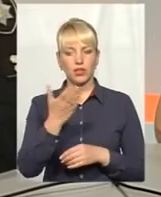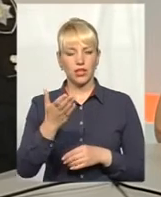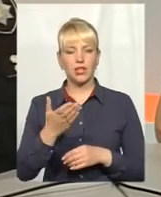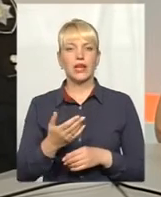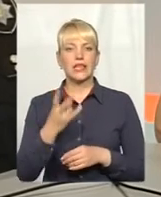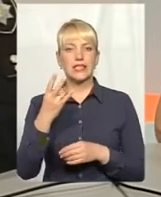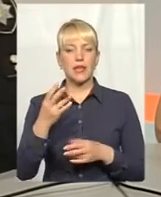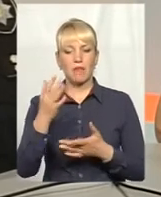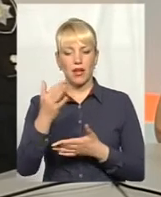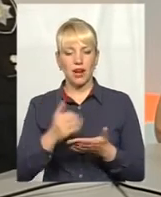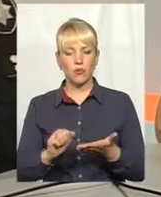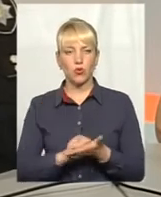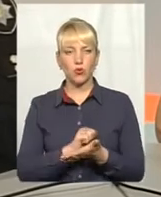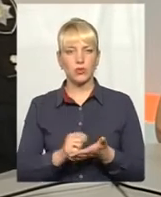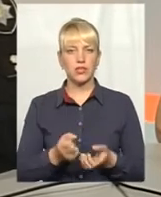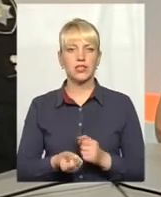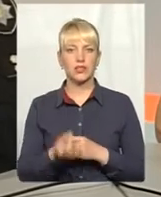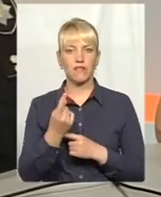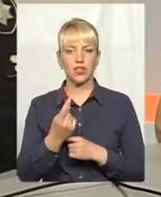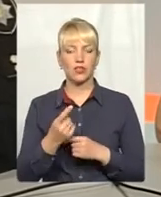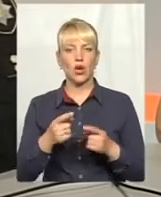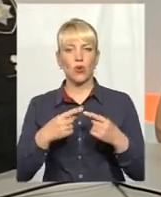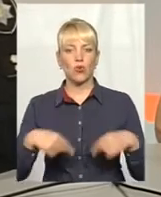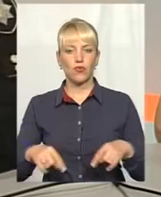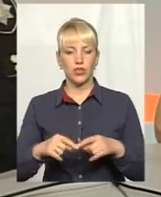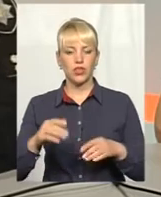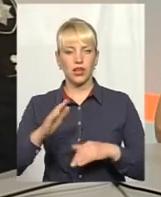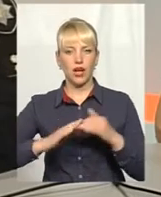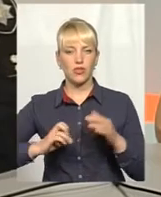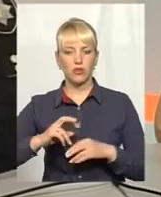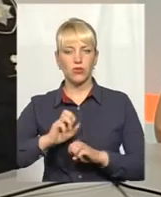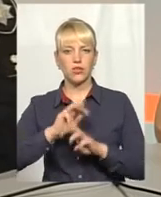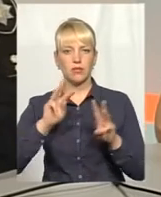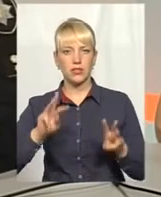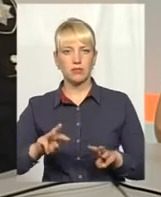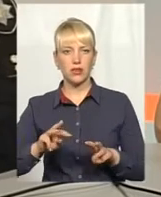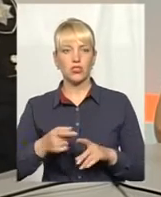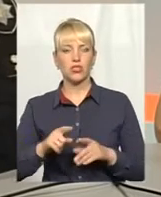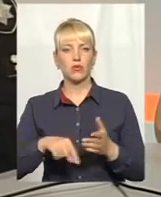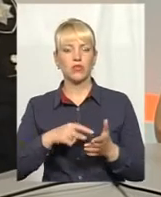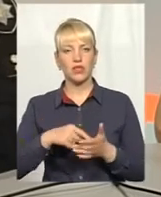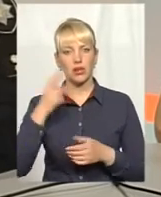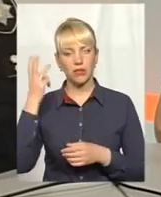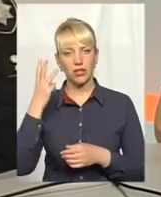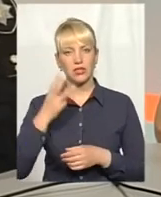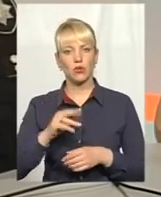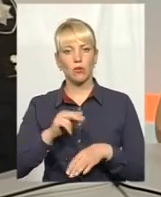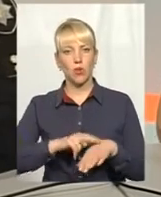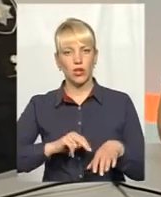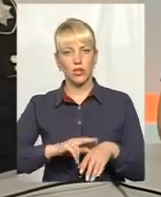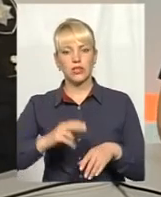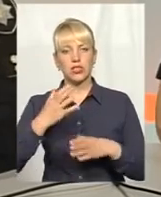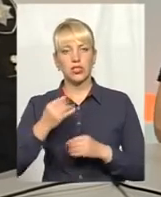документів з'явитися до відділу кадрового забезпечення управління патрульної поліції у місті Хмельницькому. Хочу ще раз наголосити,